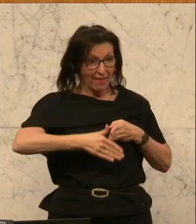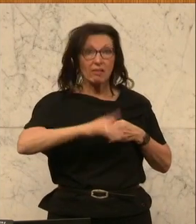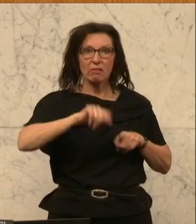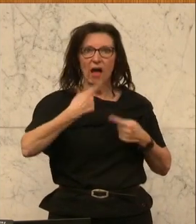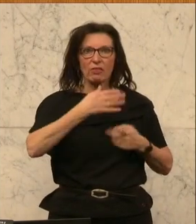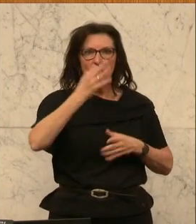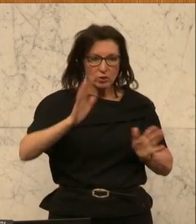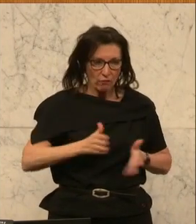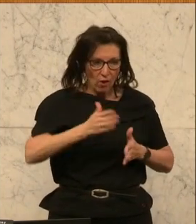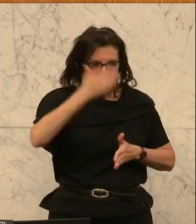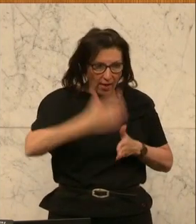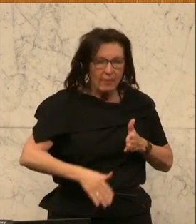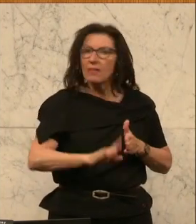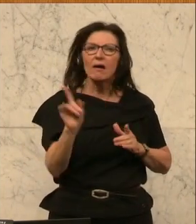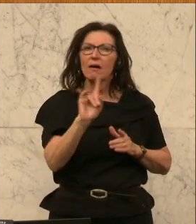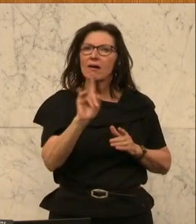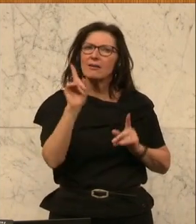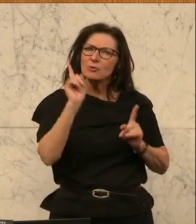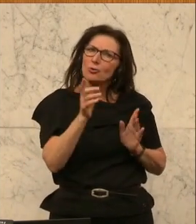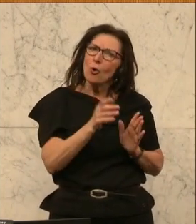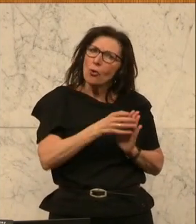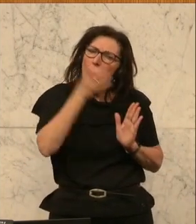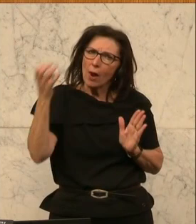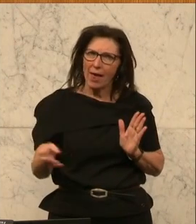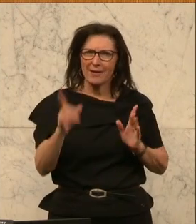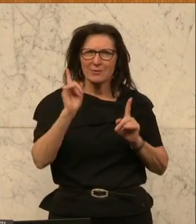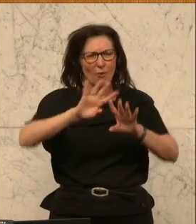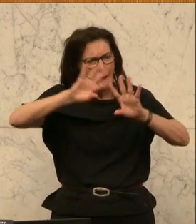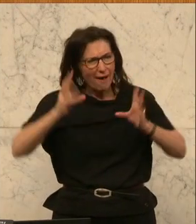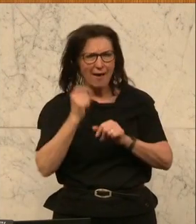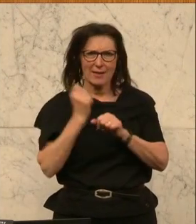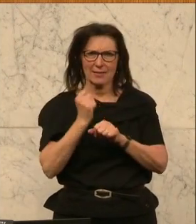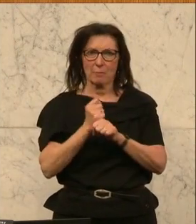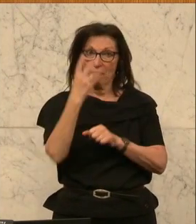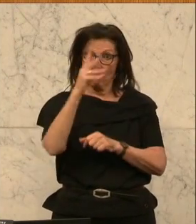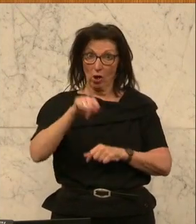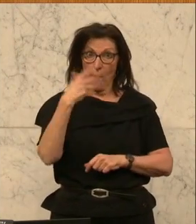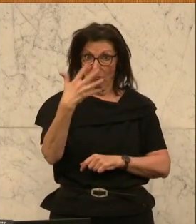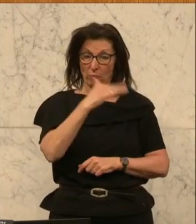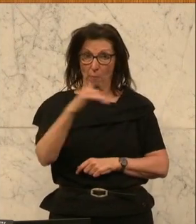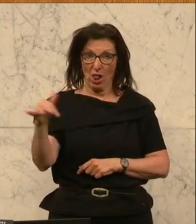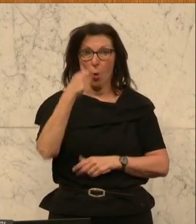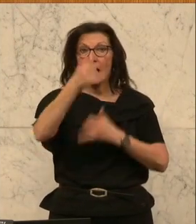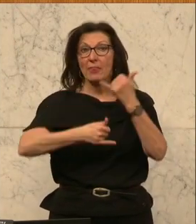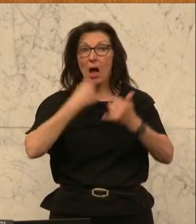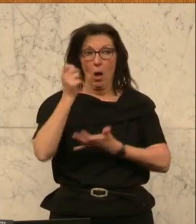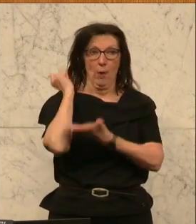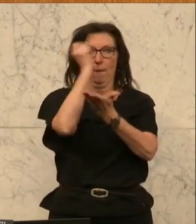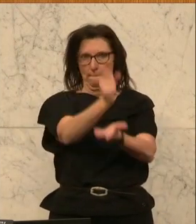damit Kinder ihr ganzes Potenzial ausschöpfen können. Dafür gibt es 4,5 Millionen Euro pro Jahr. Das ist gut so.